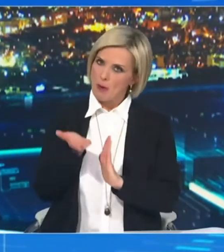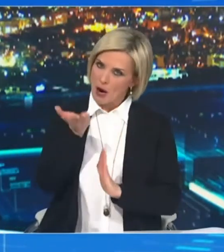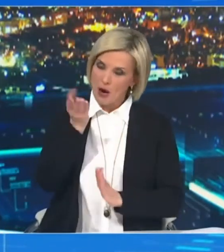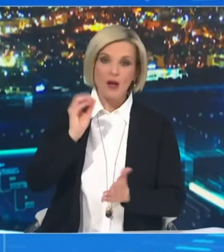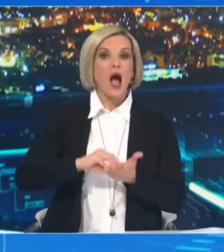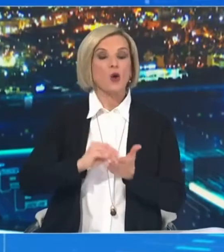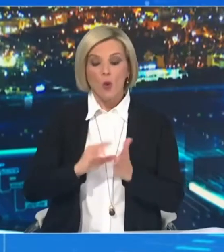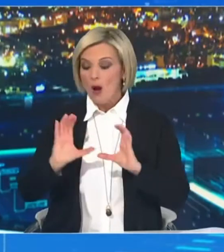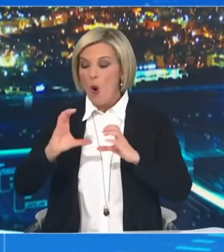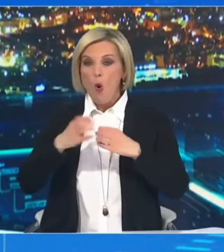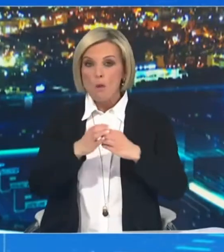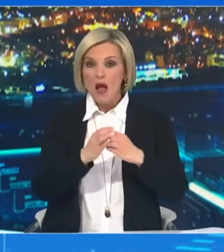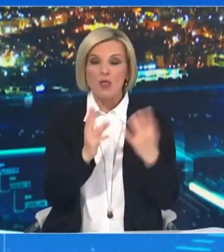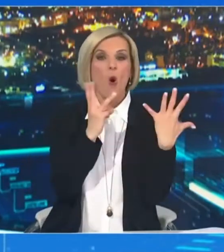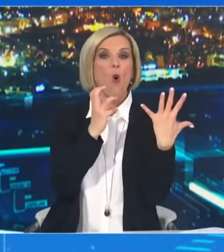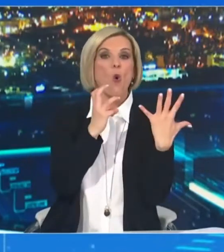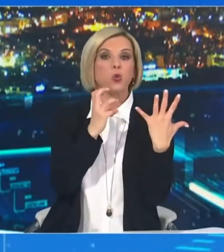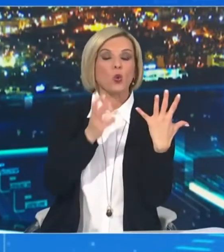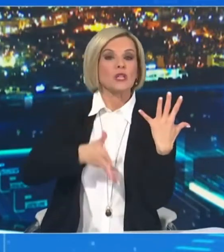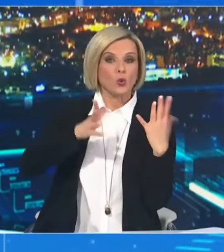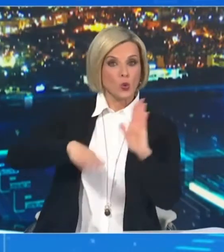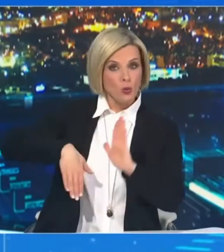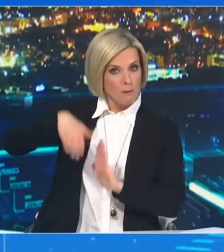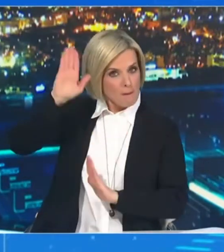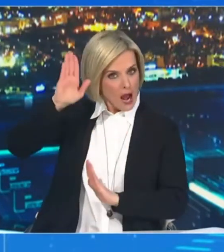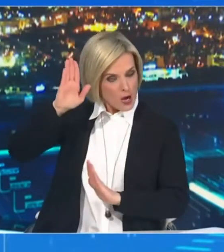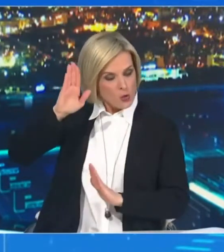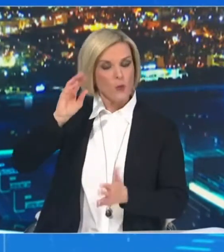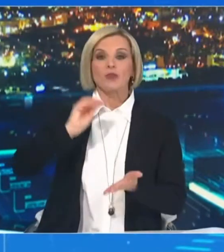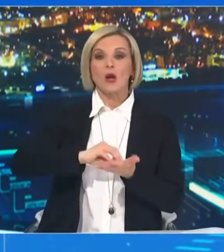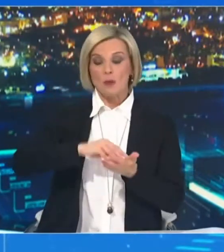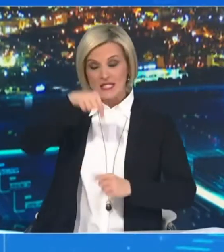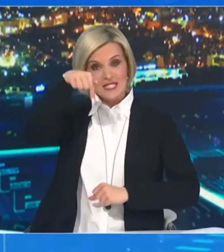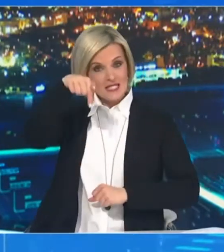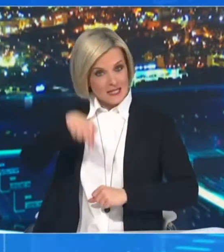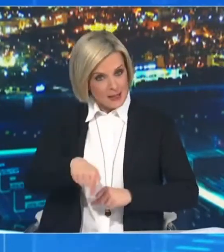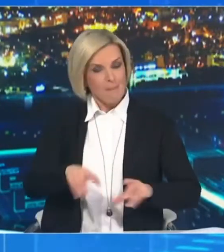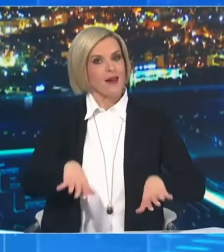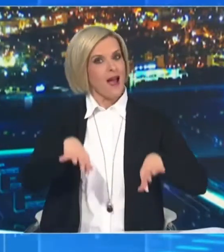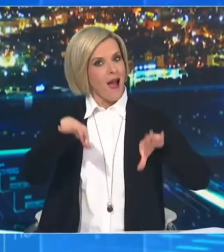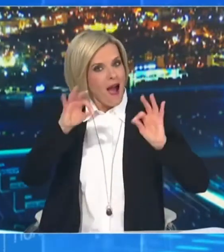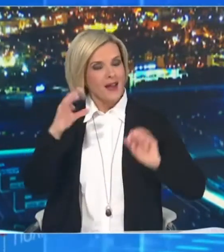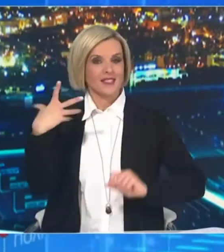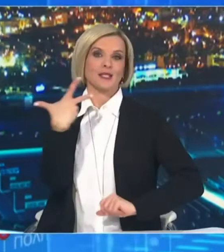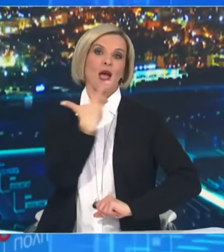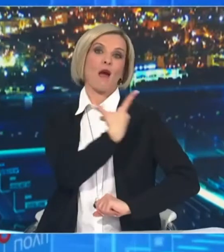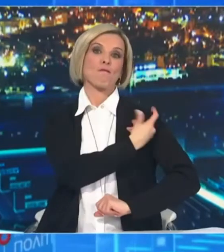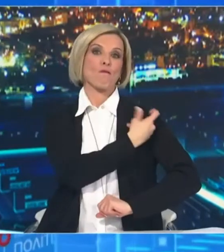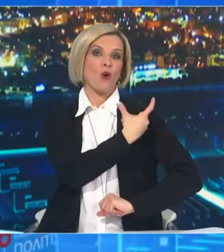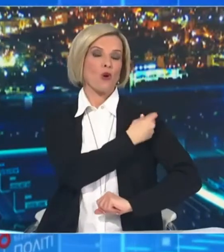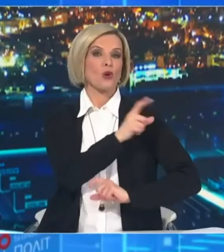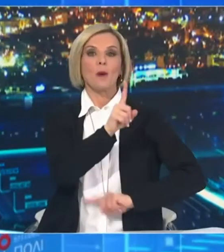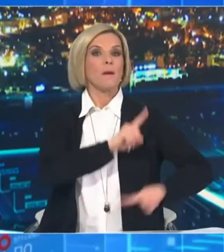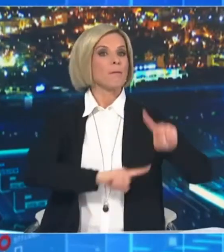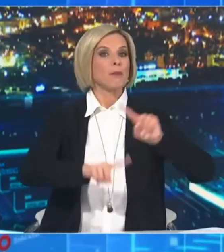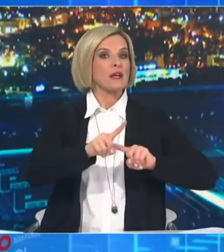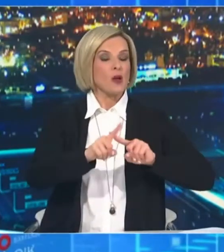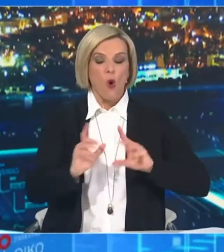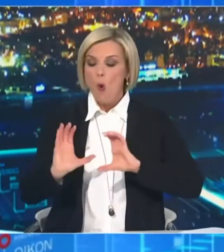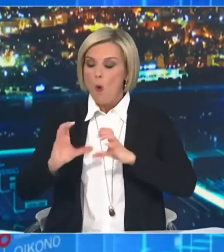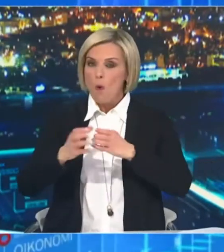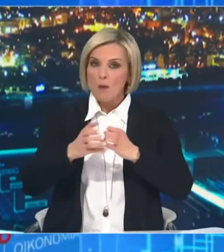ηλικίας 80 ετών και άνω. Και σήμερα αρχίσαν και να εμβολιάζονται τα άτομα